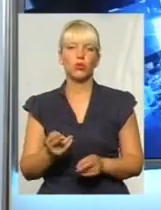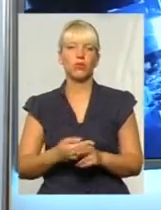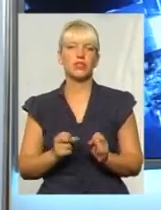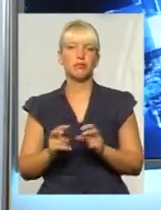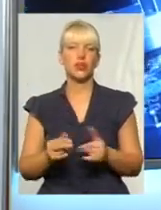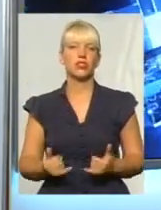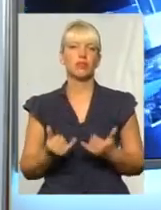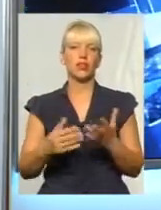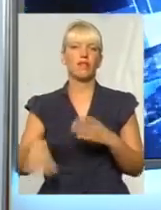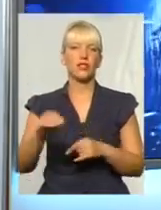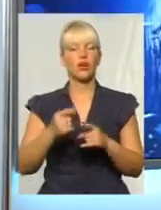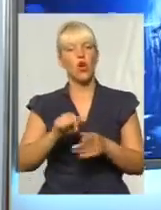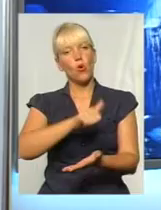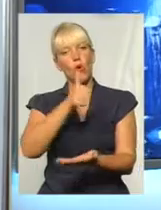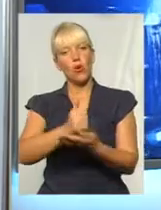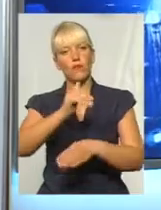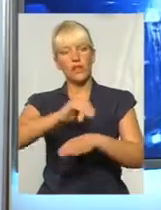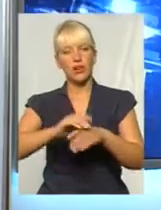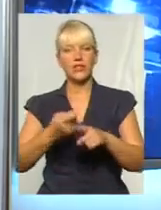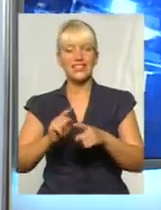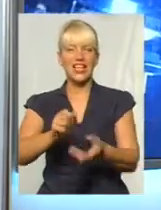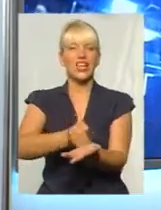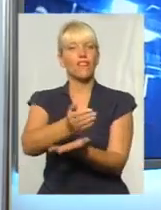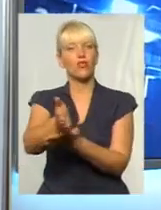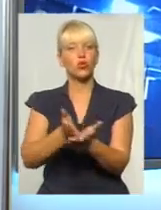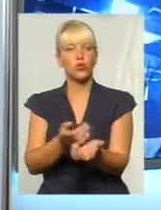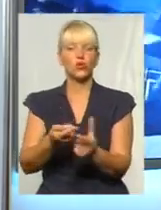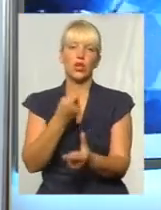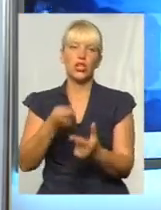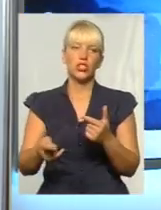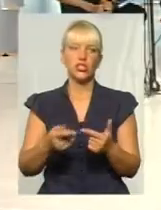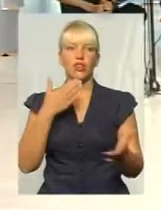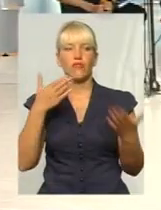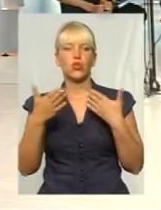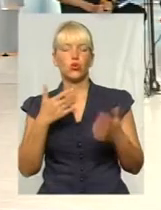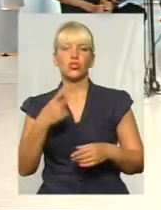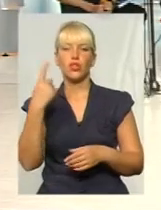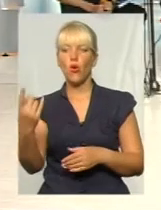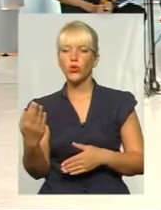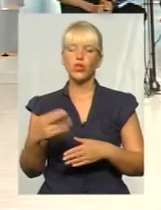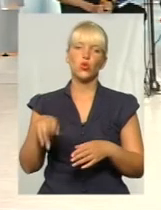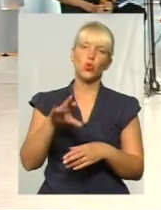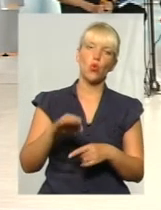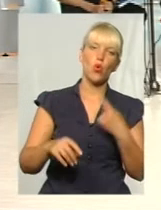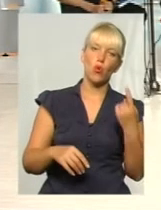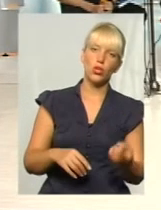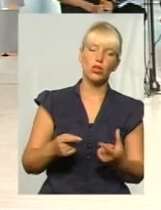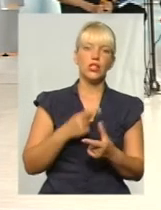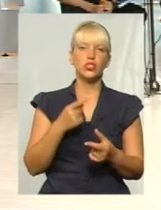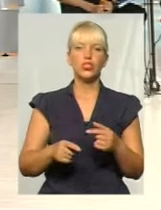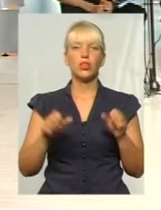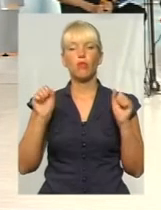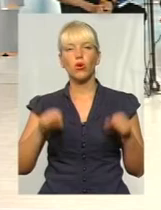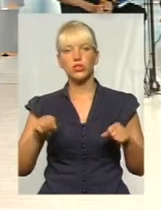Головний фактор – це все ж таки інфраструктура чи відношення один до одного, чи можливо просто